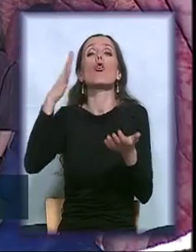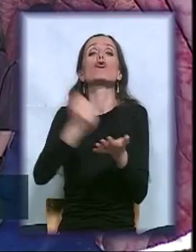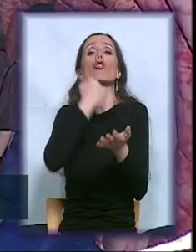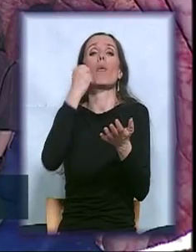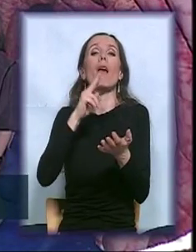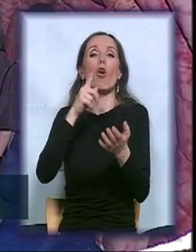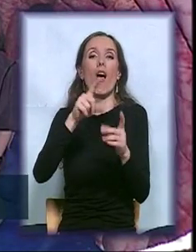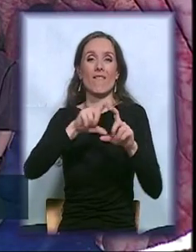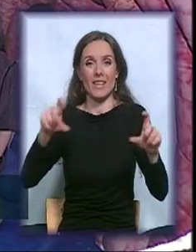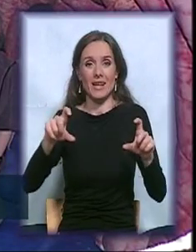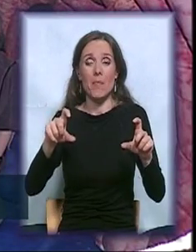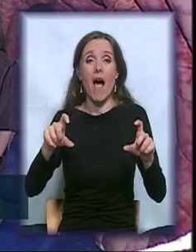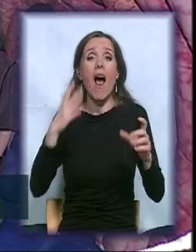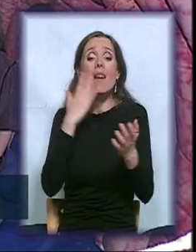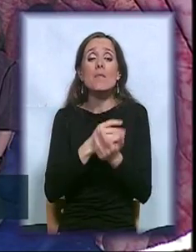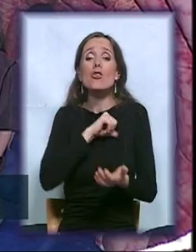ponuda.